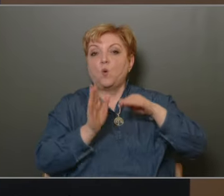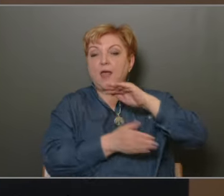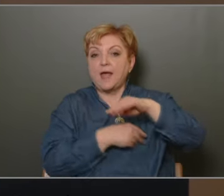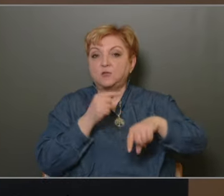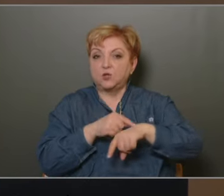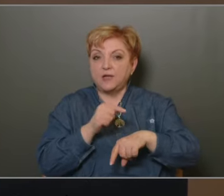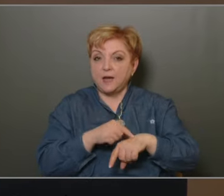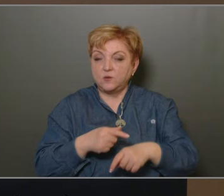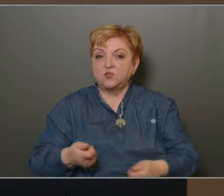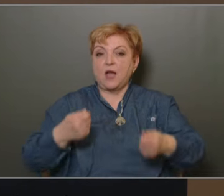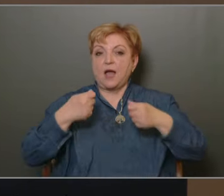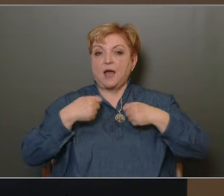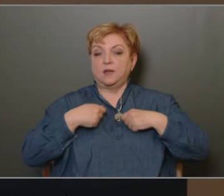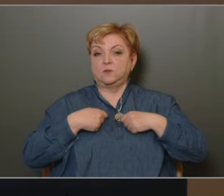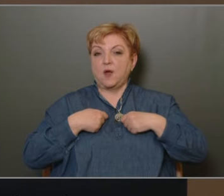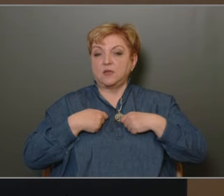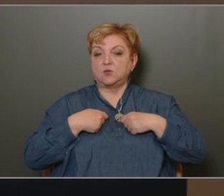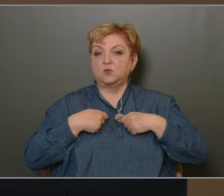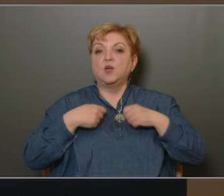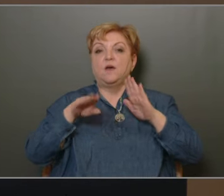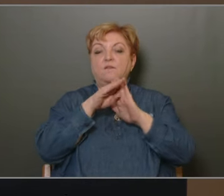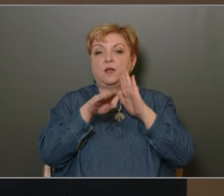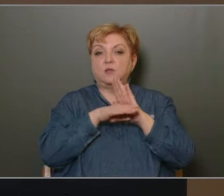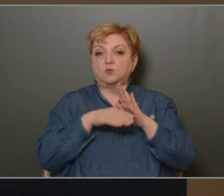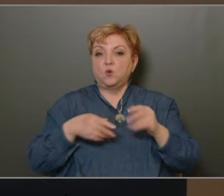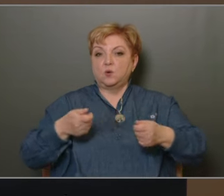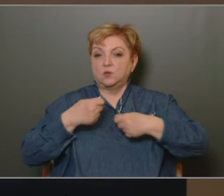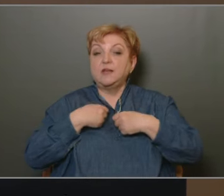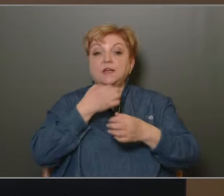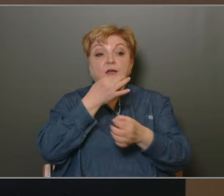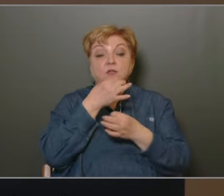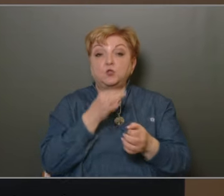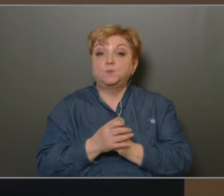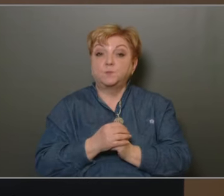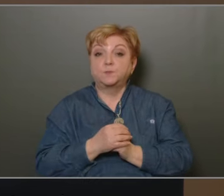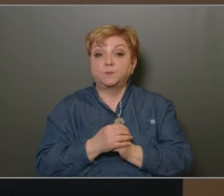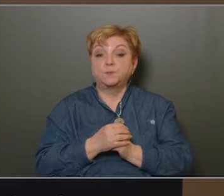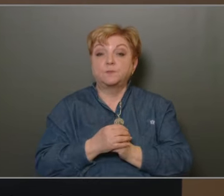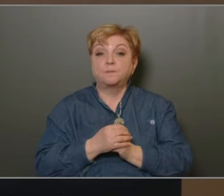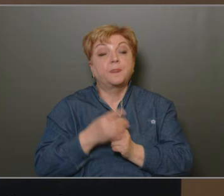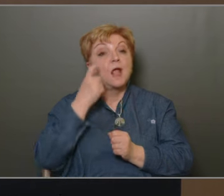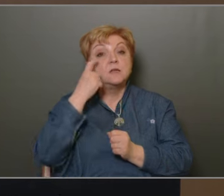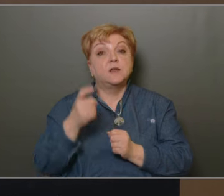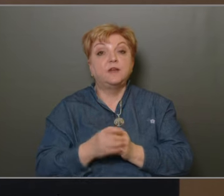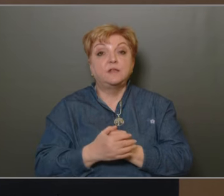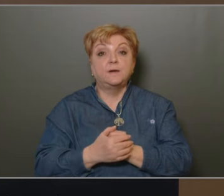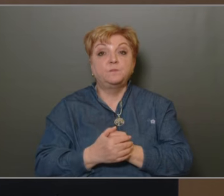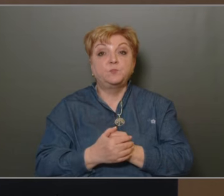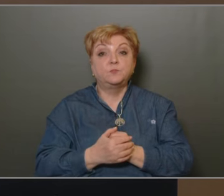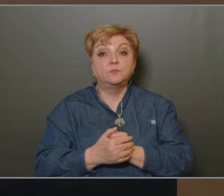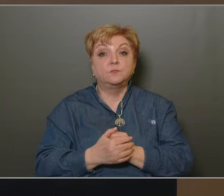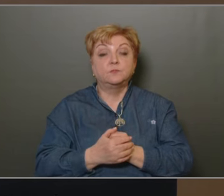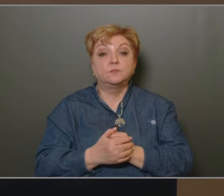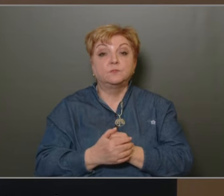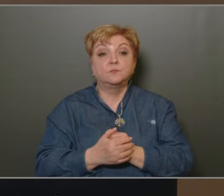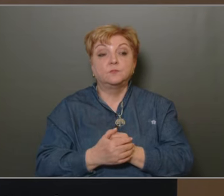lejárt határidejű és átraházott feladat és hatáskörbe hozott döntésről. Kérdés van-e? Észrevétel van-e?